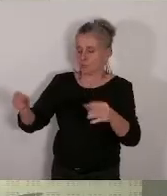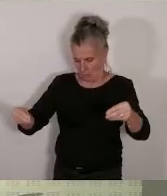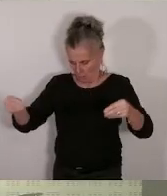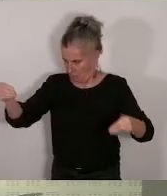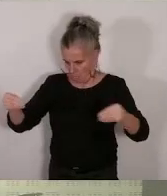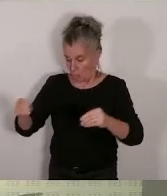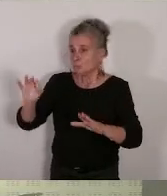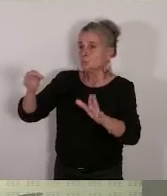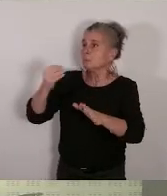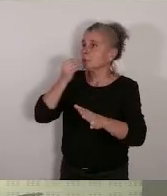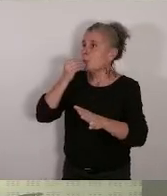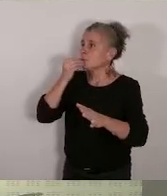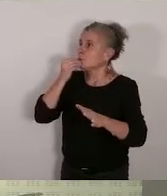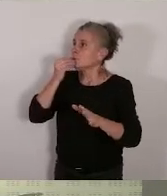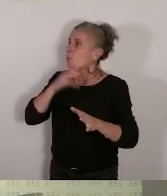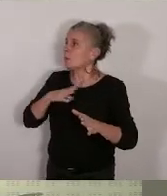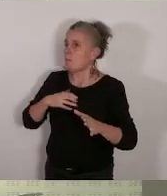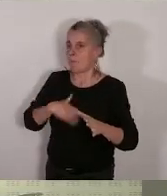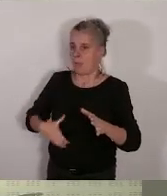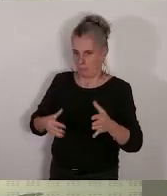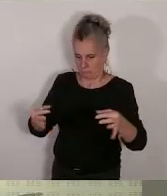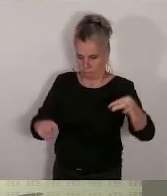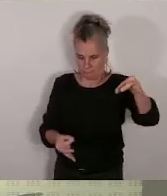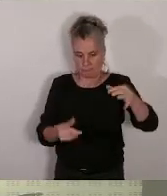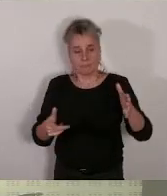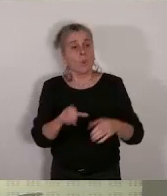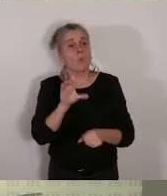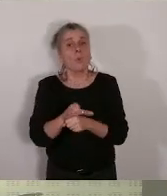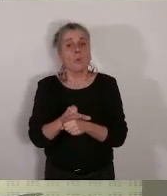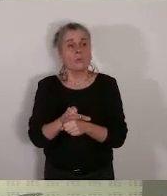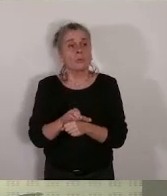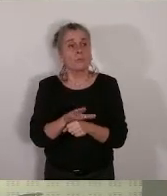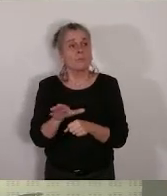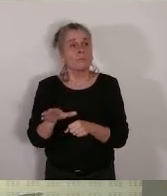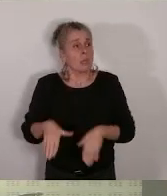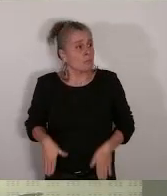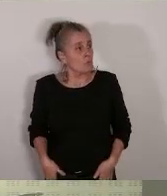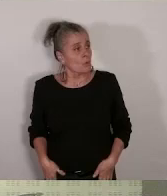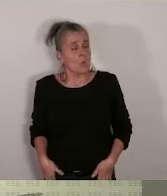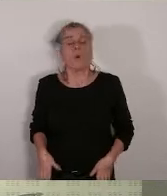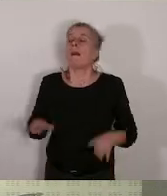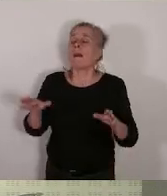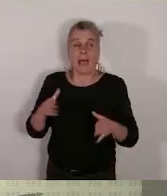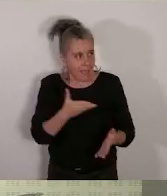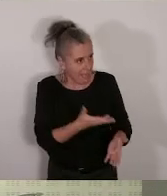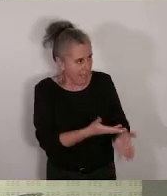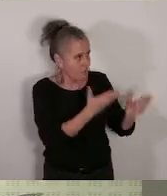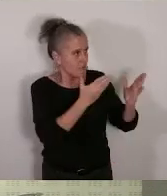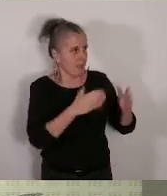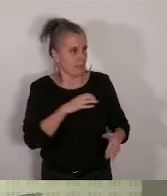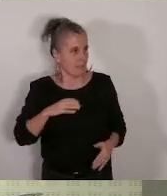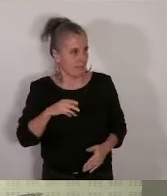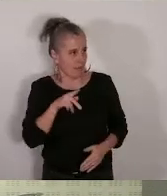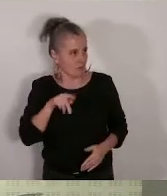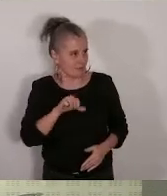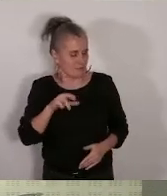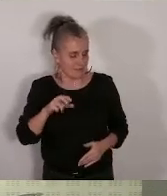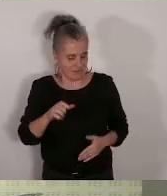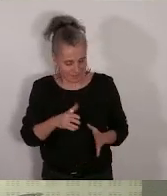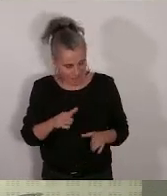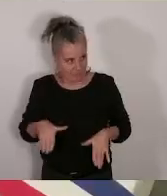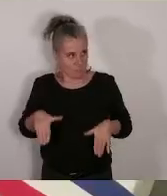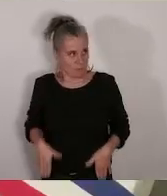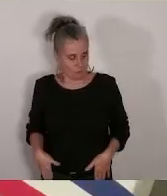a-t-il des contres ? Des abstentions ? Merci, voilà, Mme Parodi. Et donc, avis